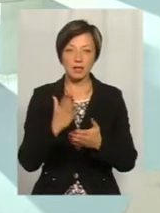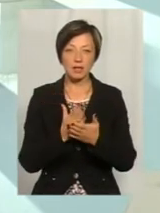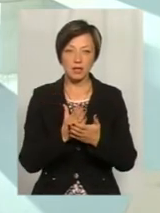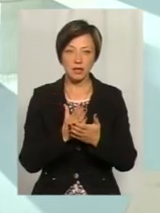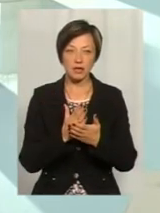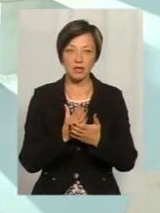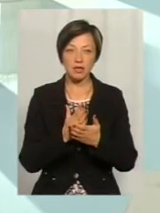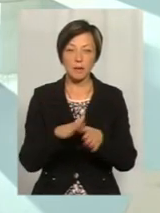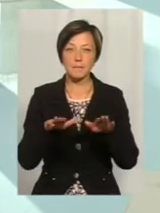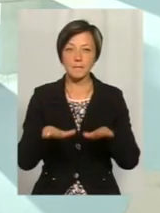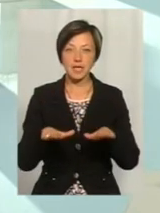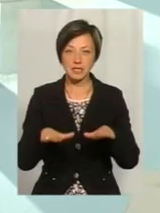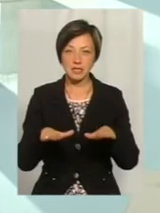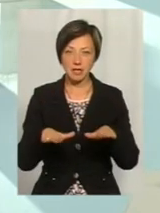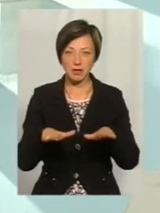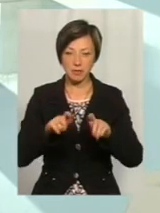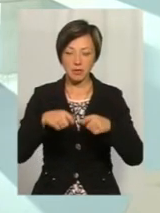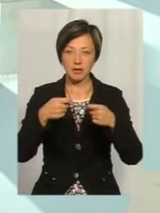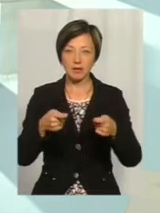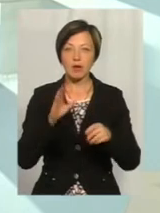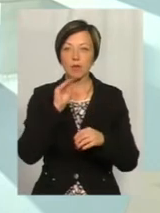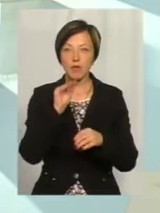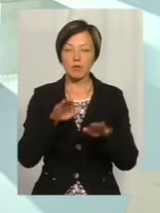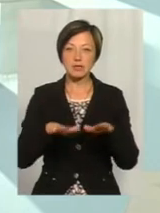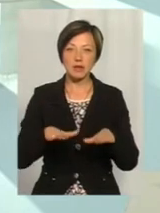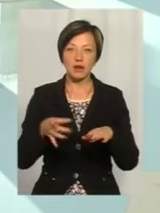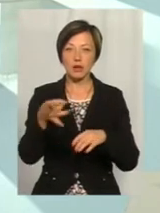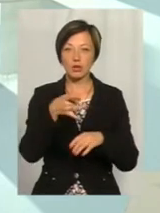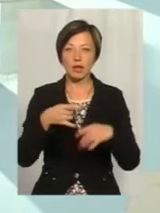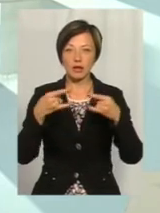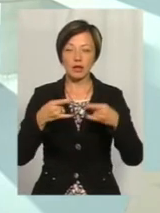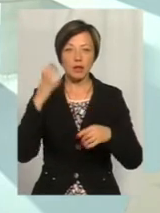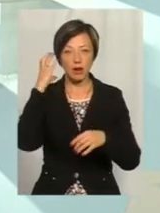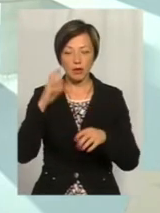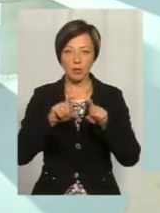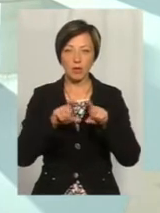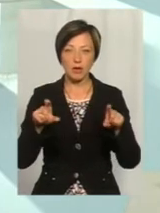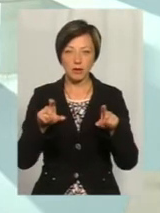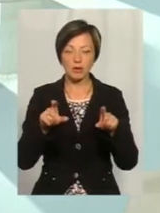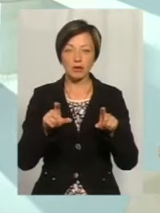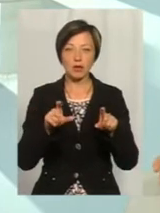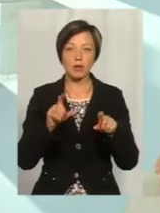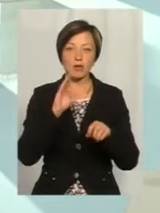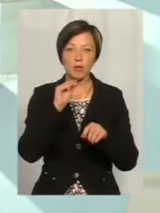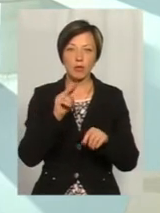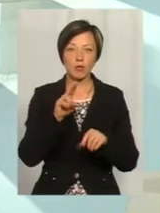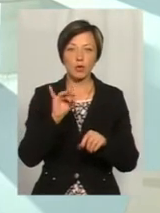мультиплекс. Це є місцевий мультиплекс, де здійснюють мовлення місцеві і регіональні телерадіокомпанії. Зокрема, там веде мовлення